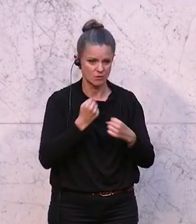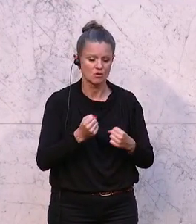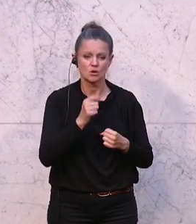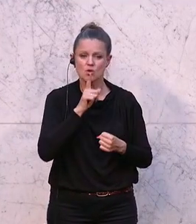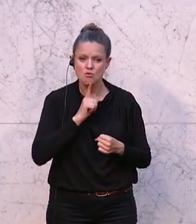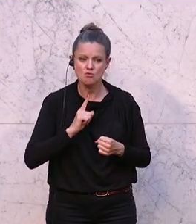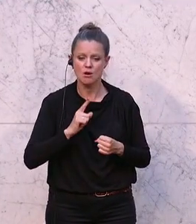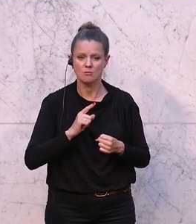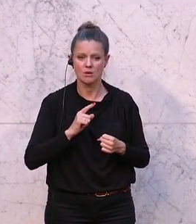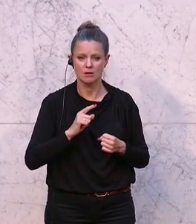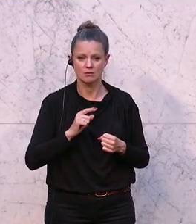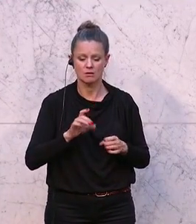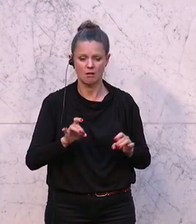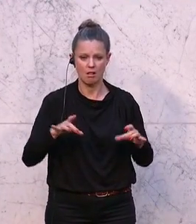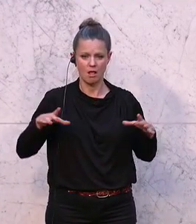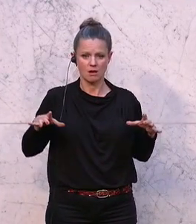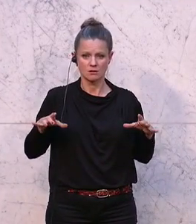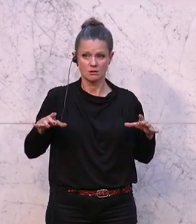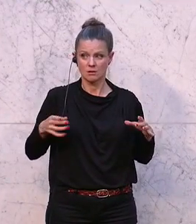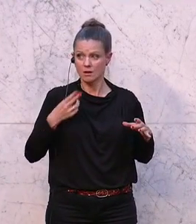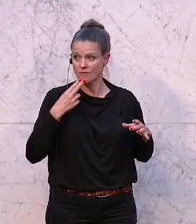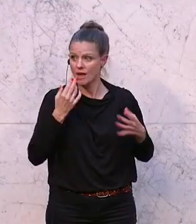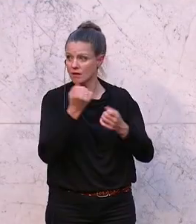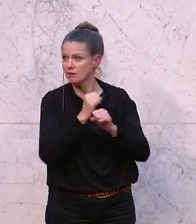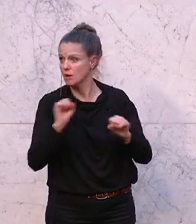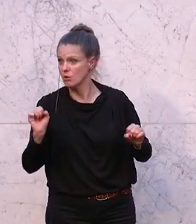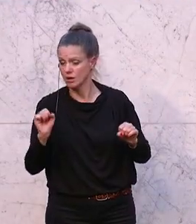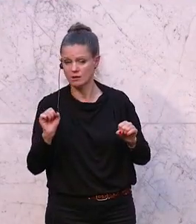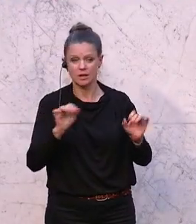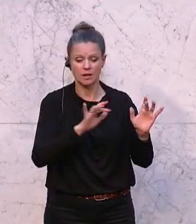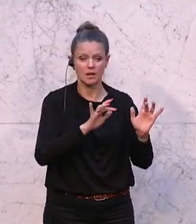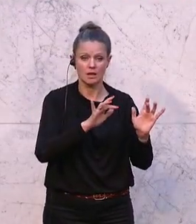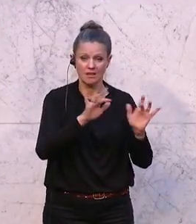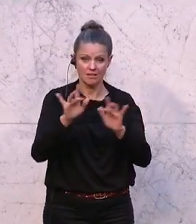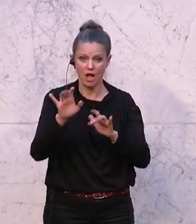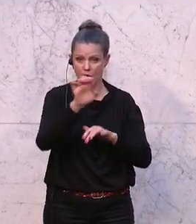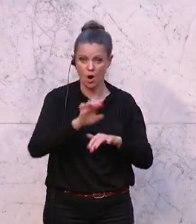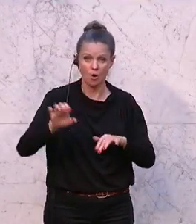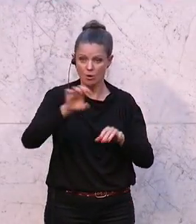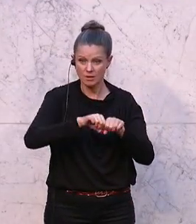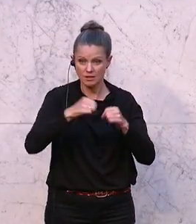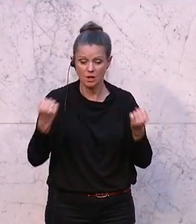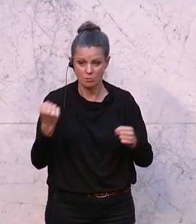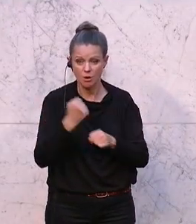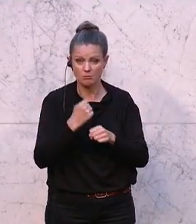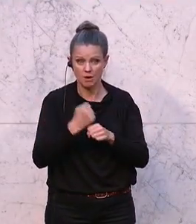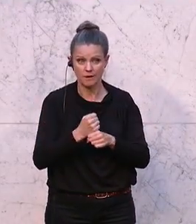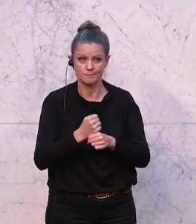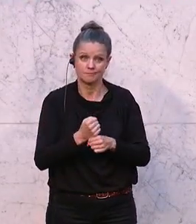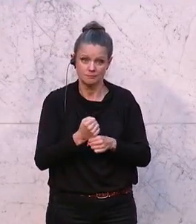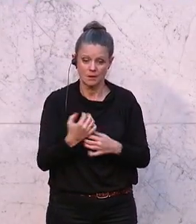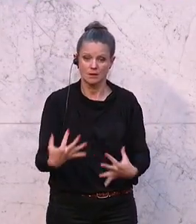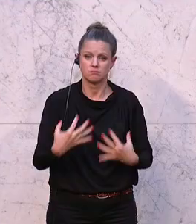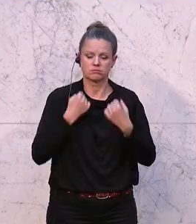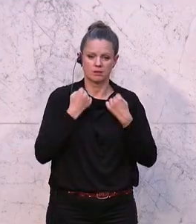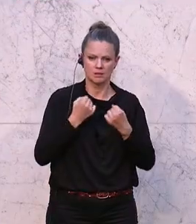uns ausliefern würden, denen, die eben diese Demokratien in Europa zerstören wollen. Das heißt, es geht schon um